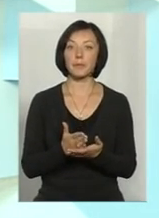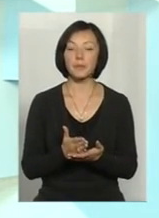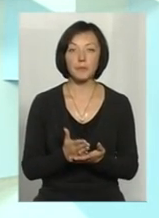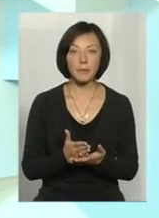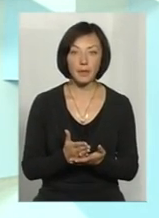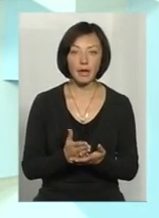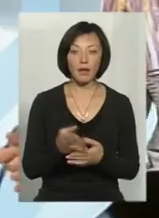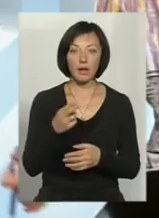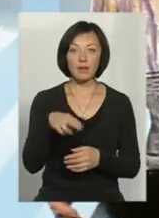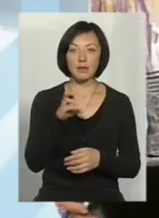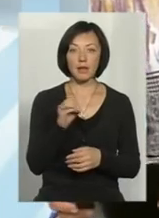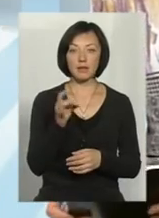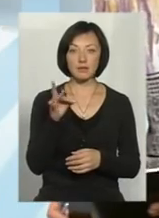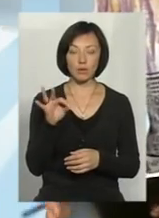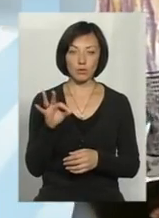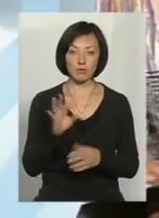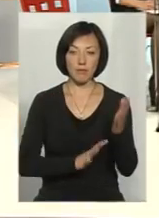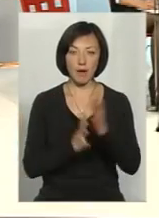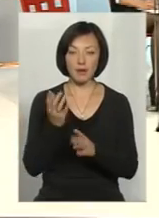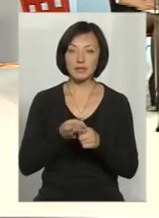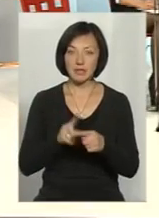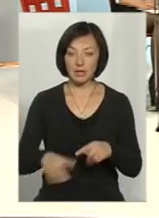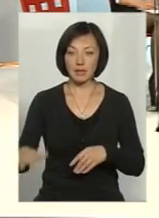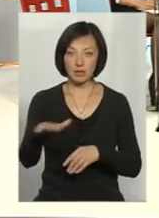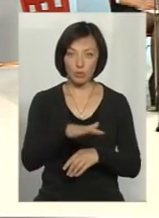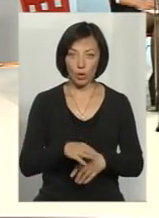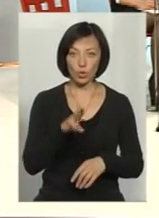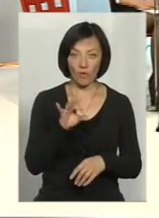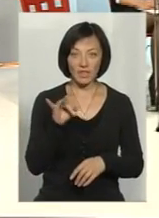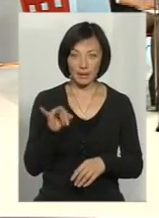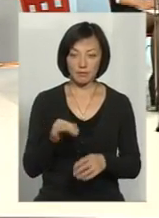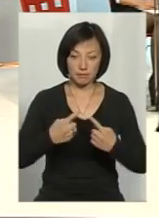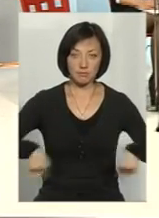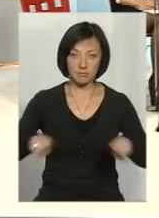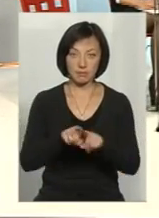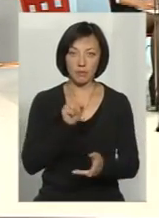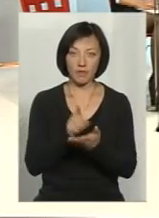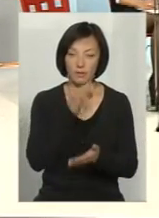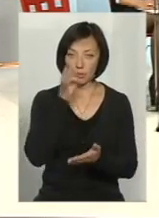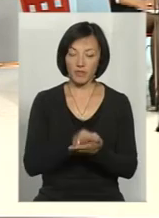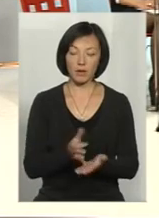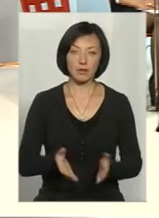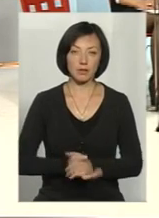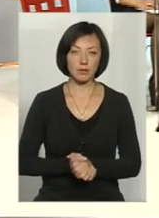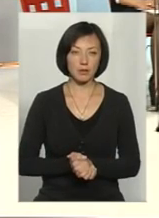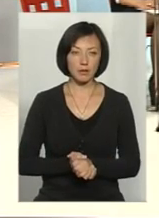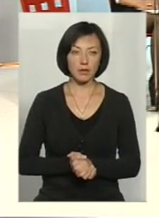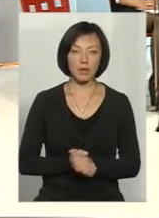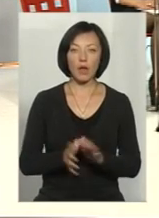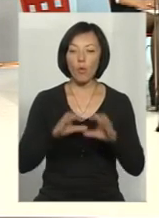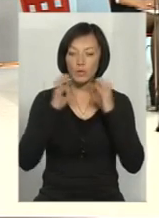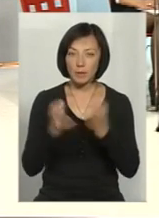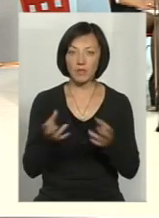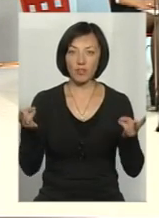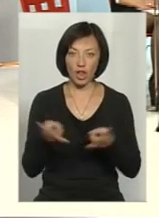парку, так? Це саме вже є на території НПП, і саме НПП повинен за це теж нести відповідальність і отримувати в